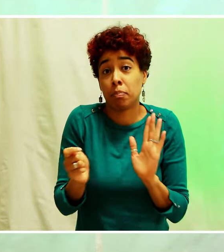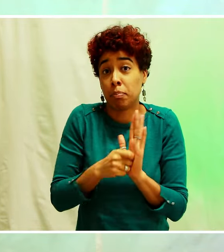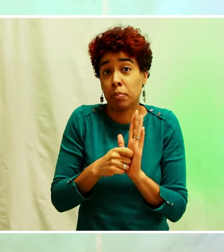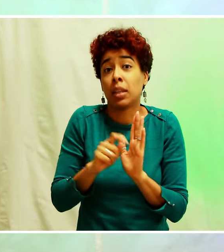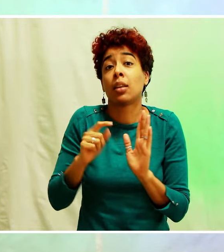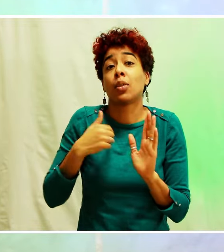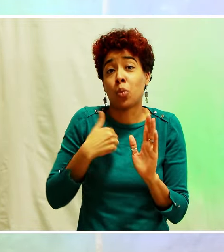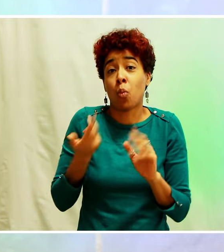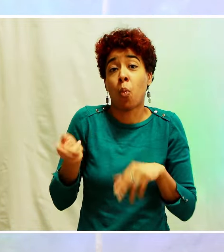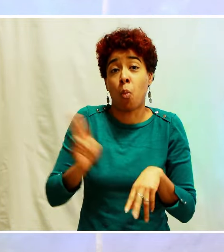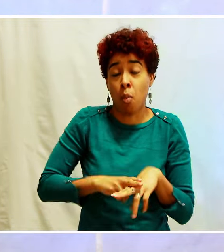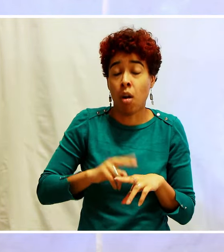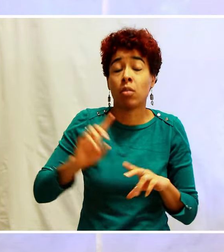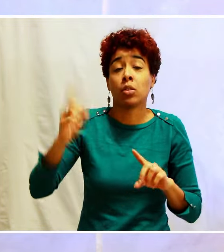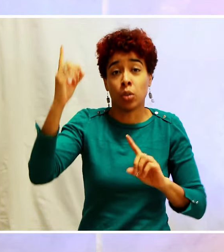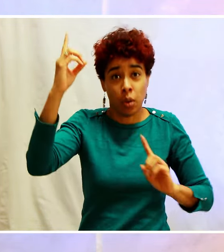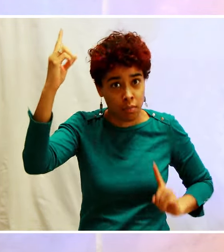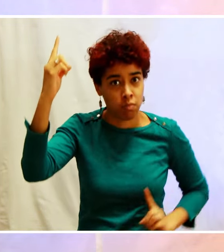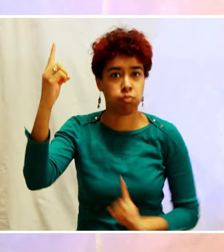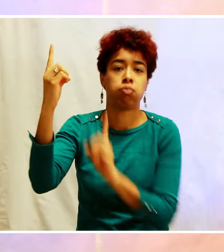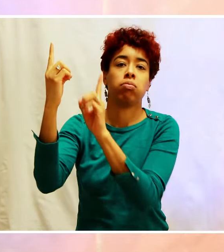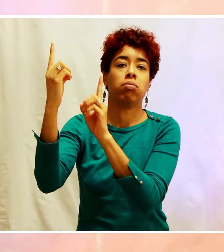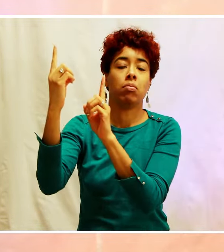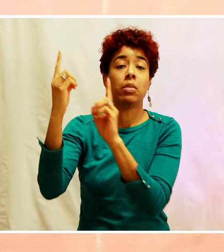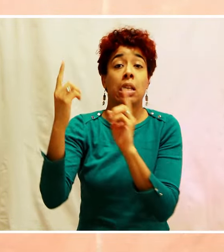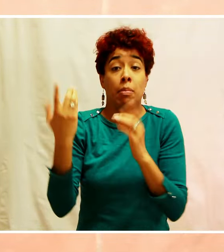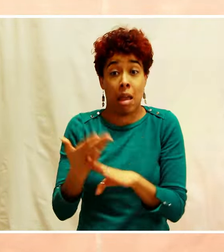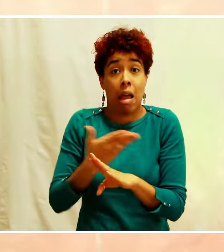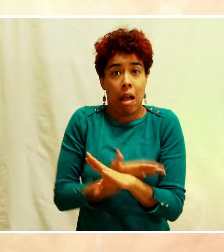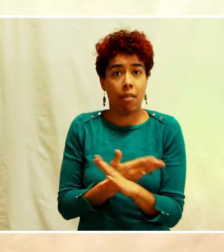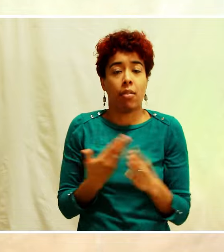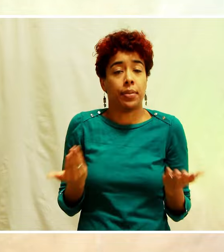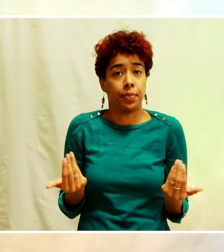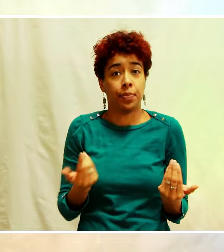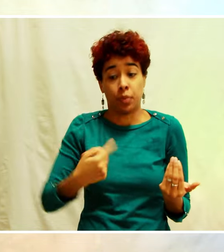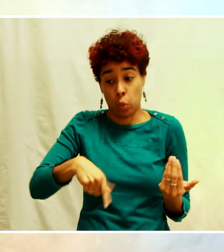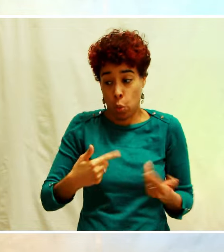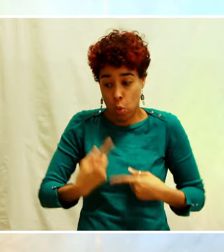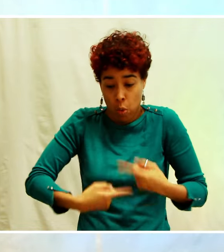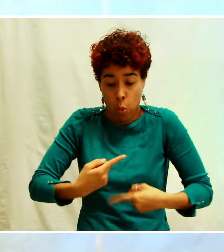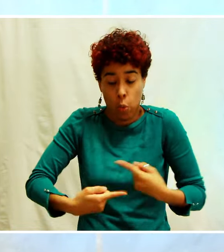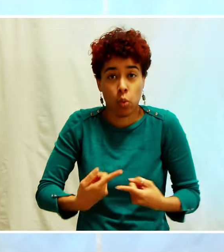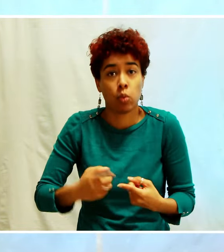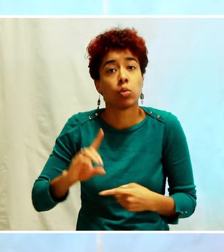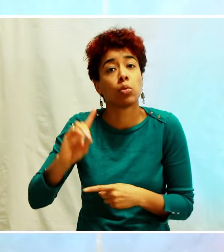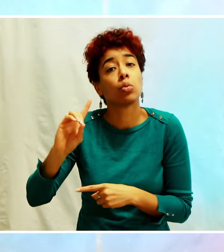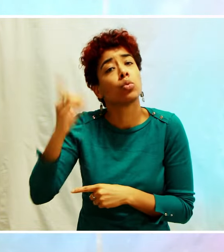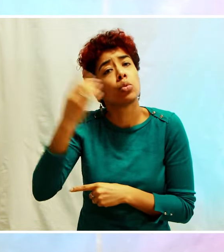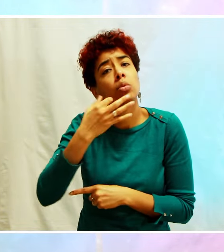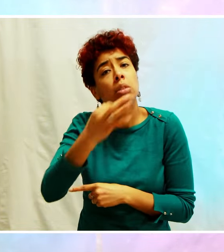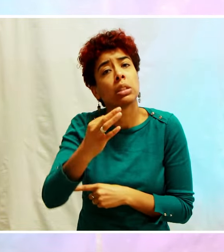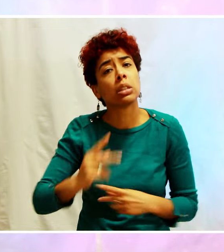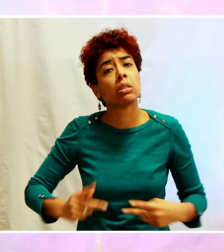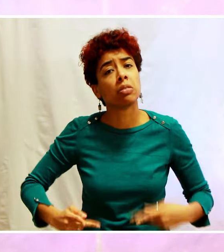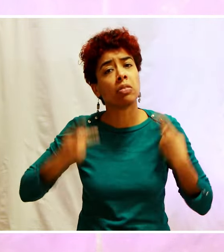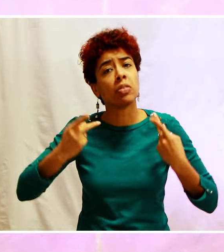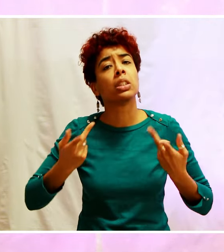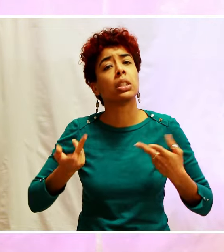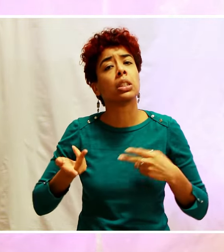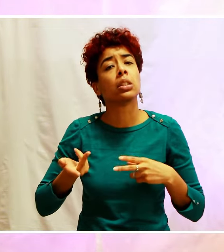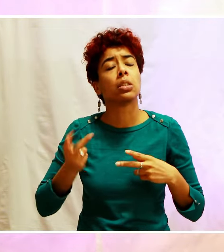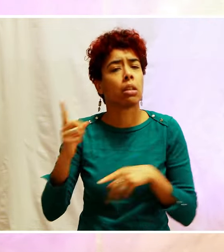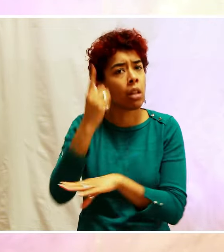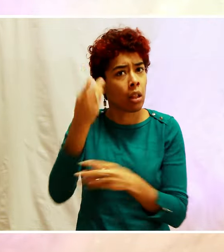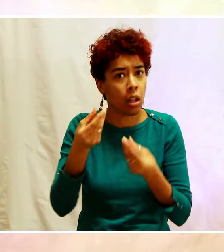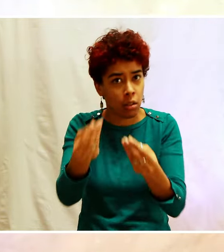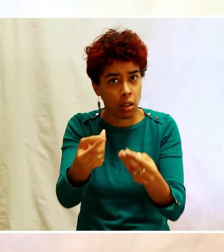dans la présence de Dieu. Mais en attendant ce jour-là, Dieu dit aujourd'hui, je te donne la vie éternelle. Ce n pas que tu es mort, c'est que tu